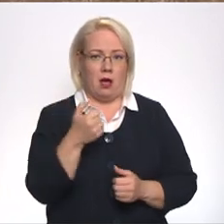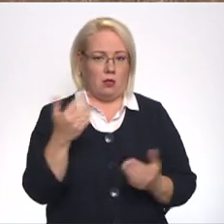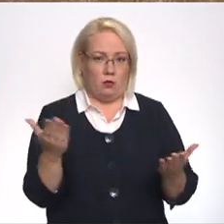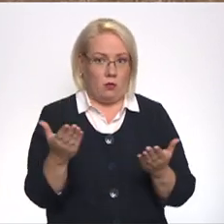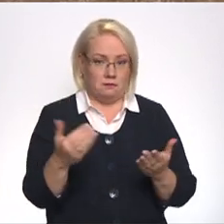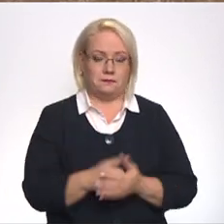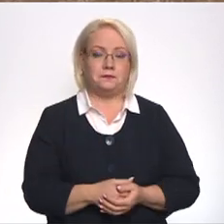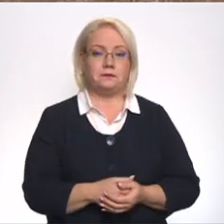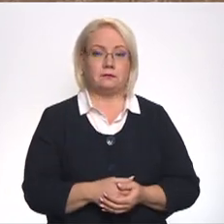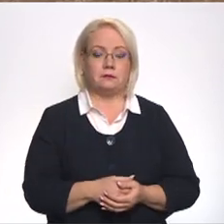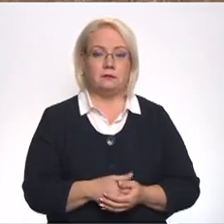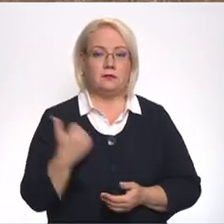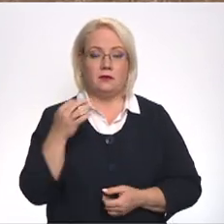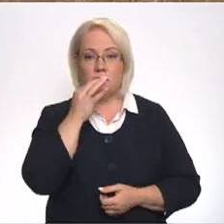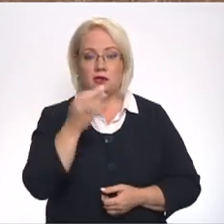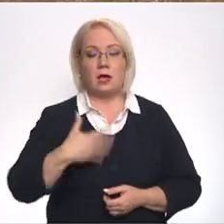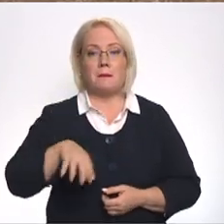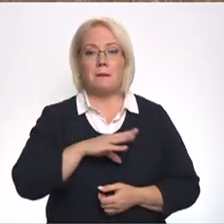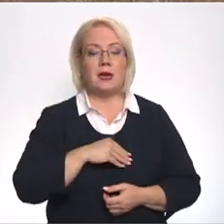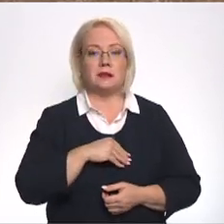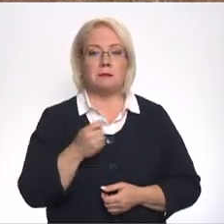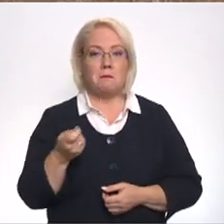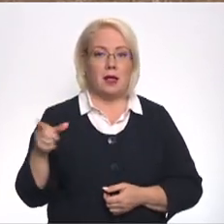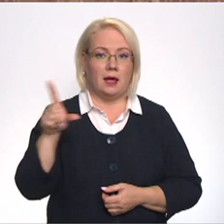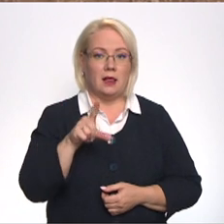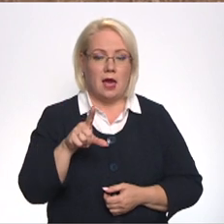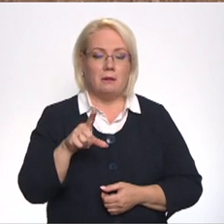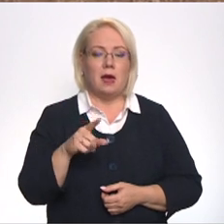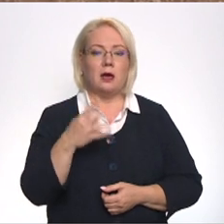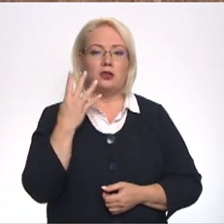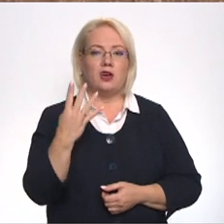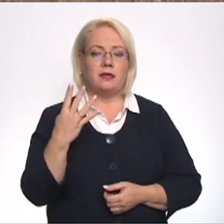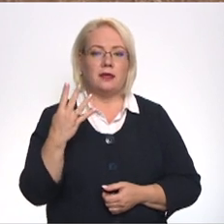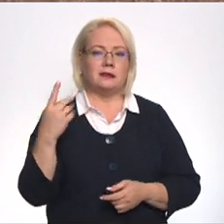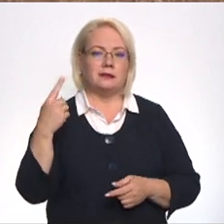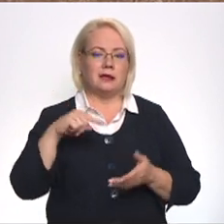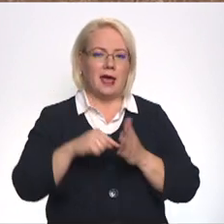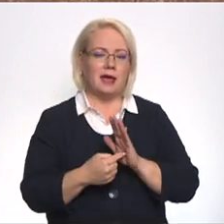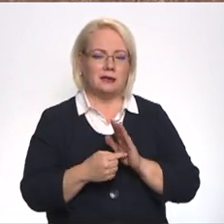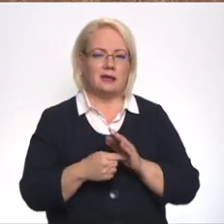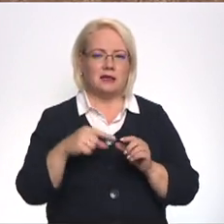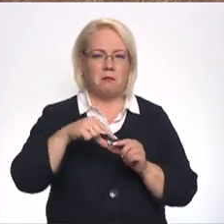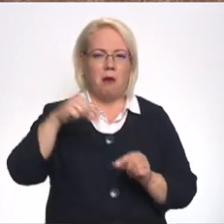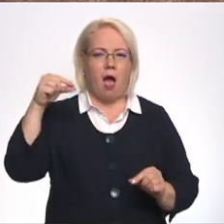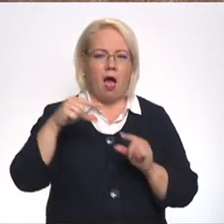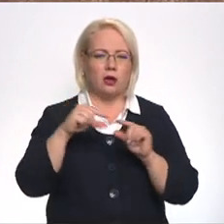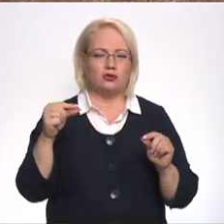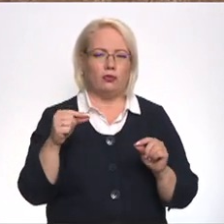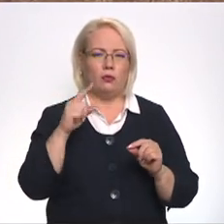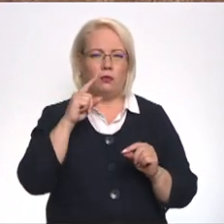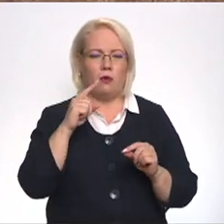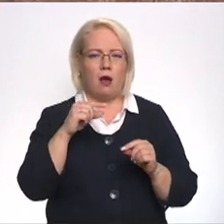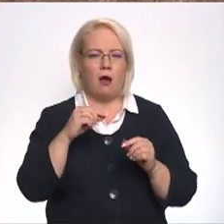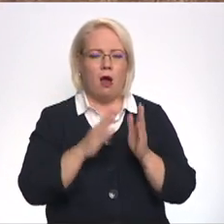palielināsim četras reizes pārkša auga īpatsvaru vasarāju saimststruktūrā, tieši tāpēc,